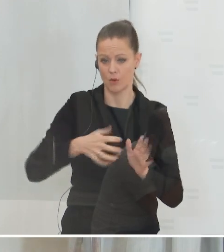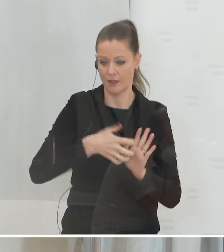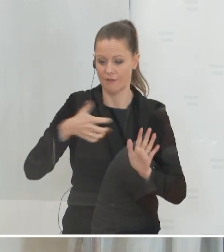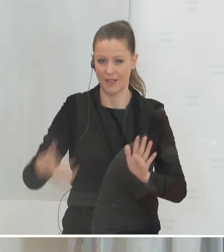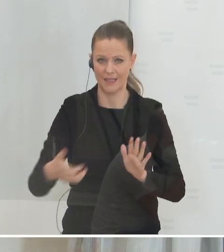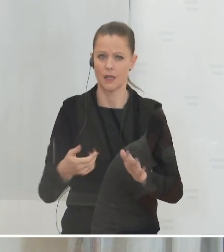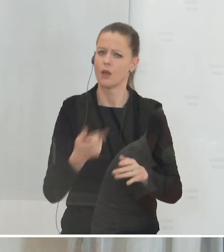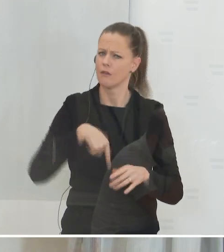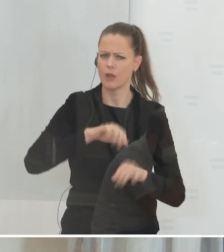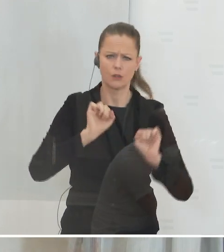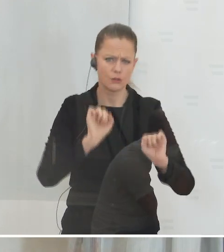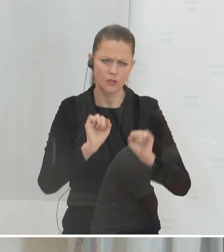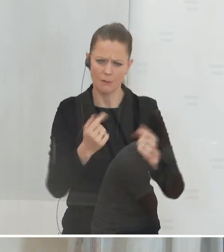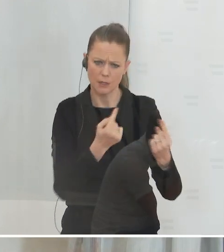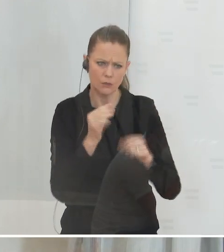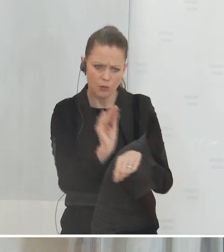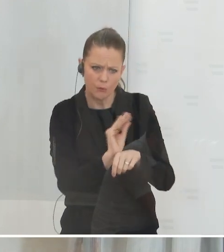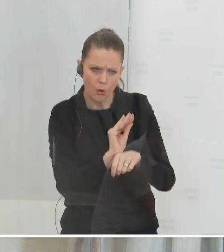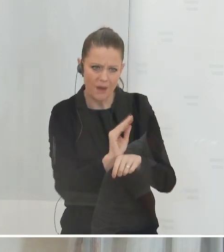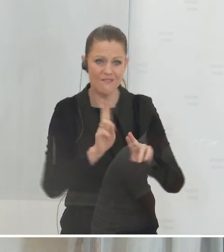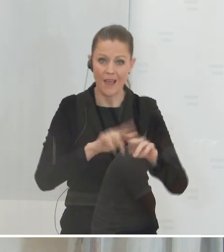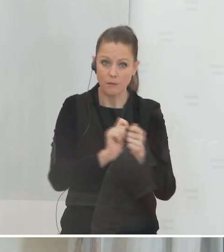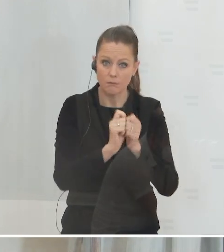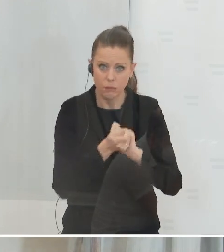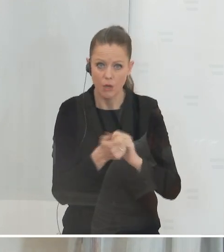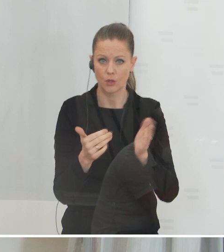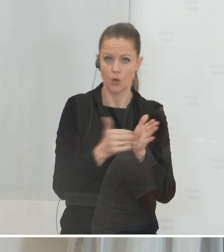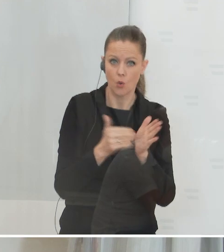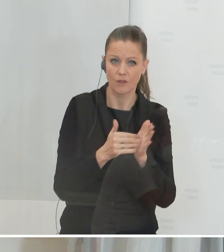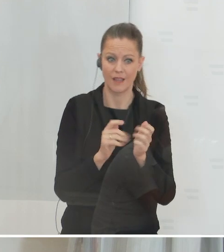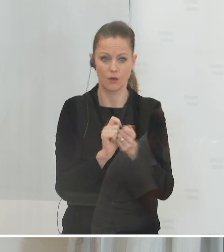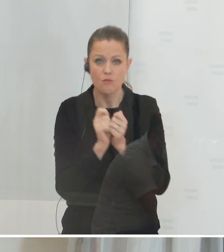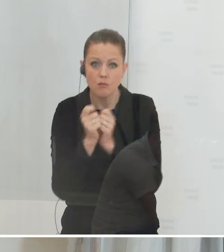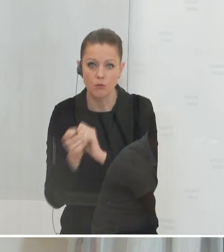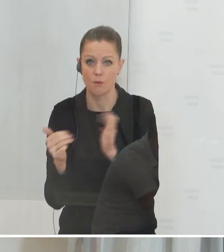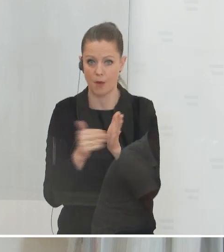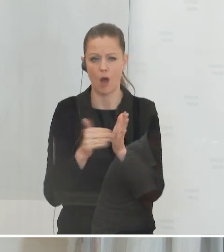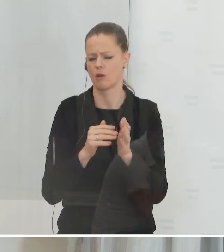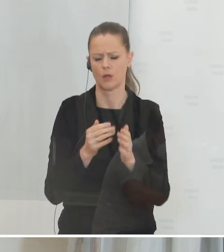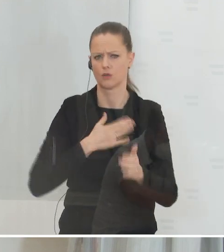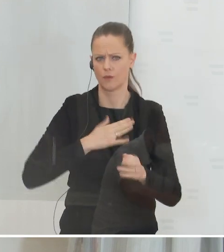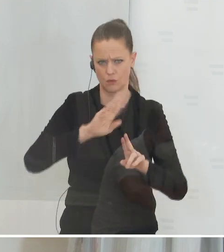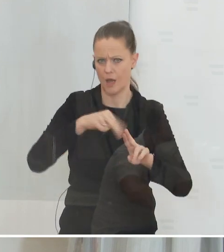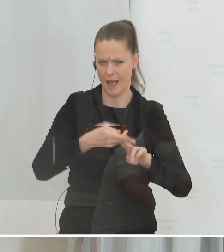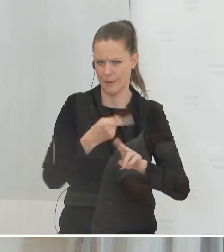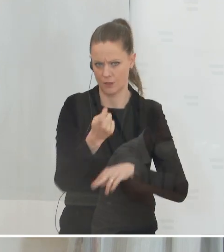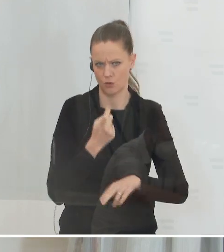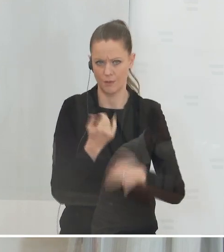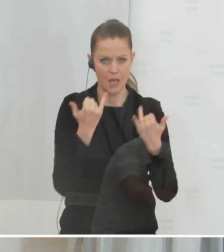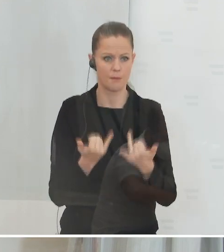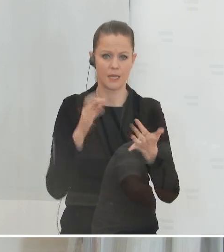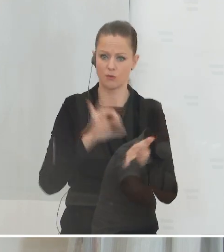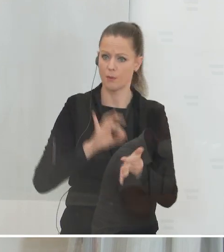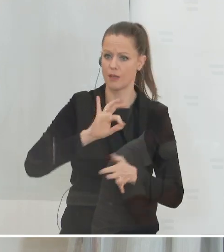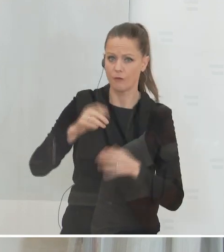weiter die Lage beobachten, wie immer. Und wenn sich etwas ändert, wenn Notwendigkeiten sich ändern, dann werden wir anpassen. Aber ich glaube, das gibt jetzt den